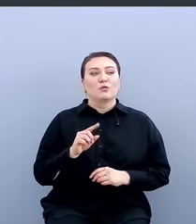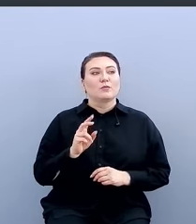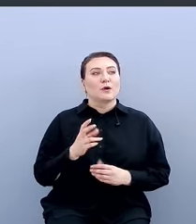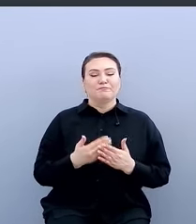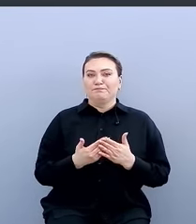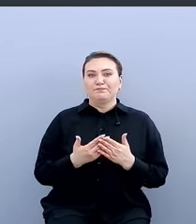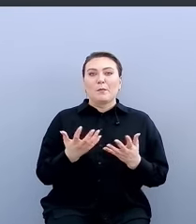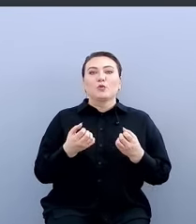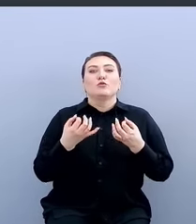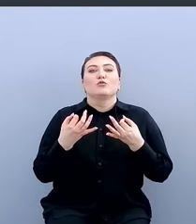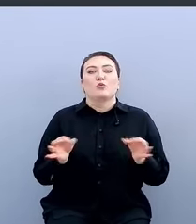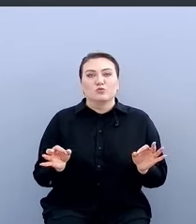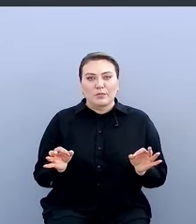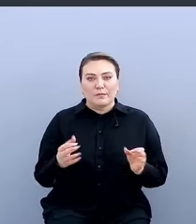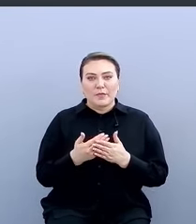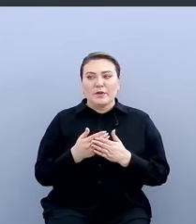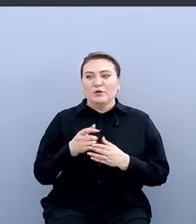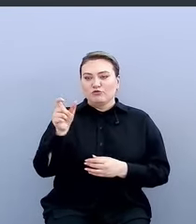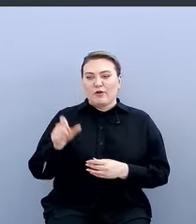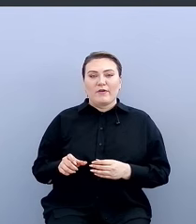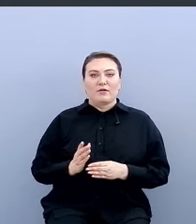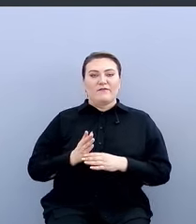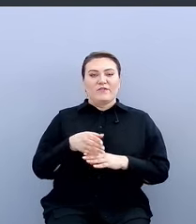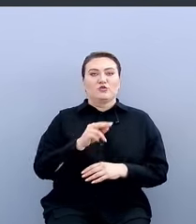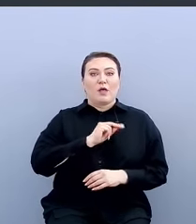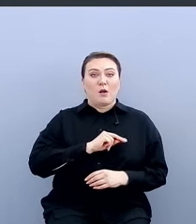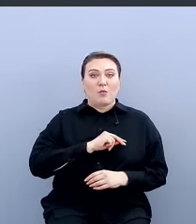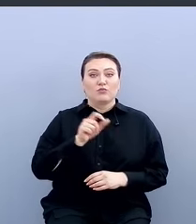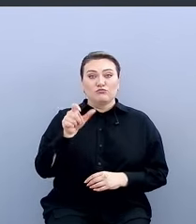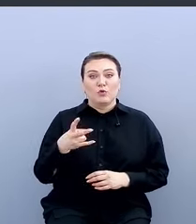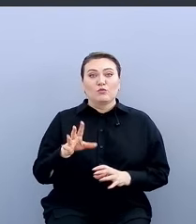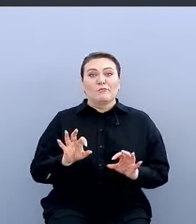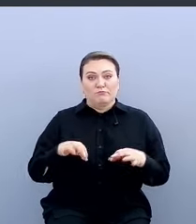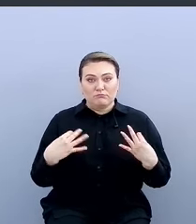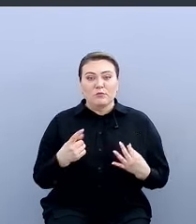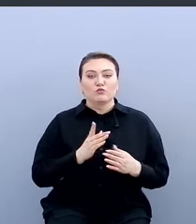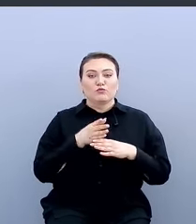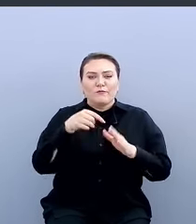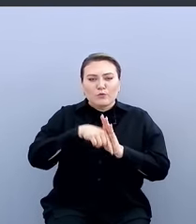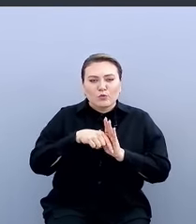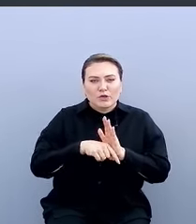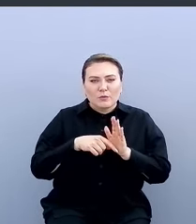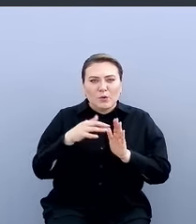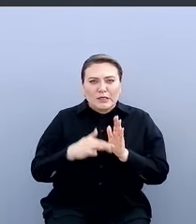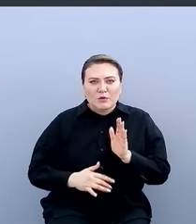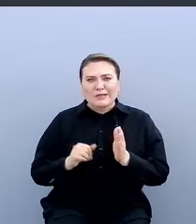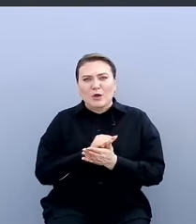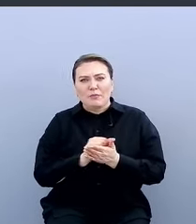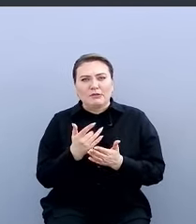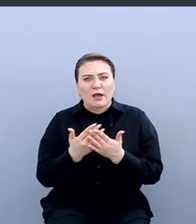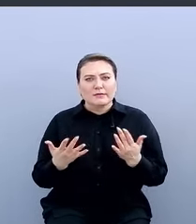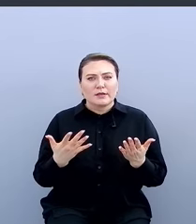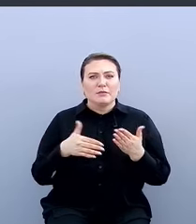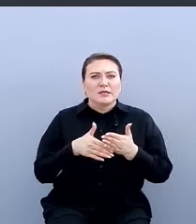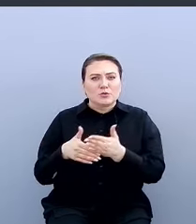получение доступов. Вот человек вышел на работу, ему нужно получить доступ к внутреннему репозиторию, к документации, к